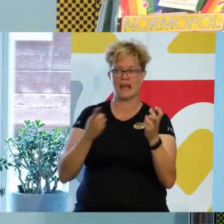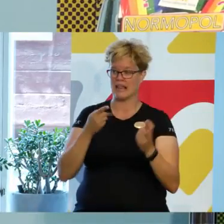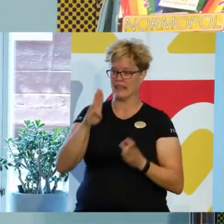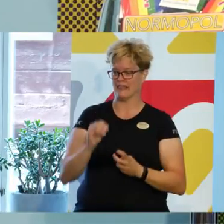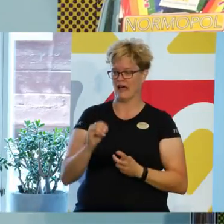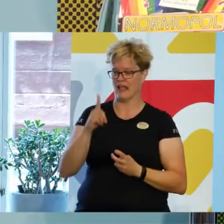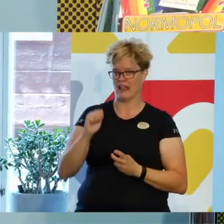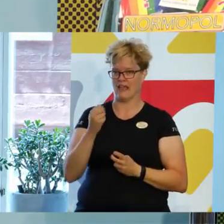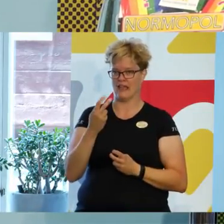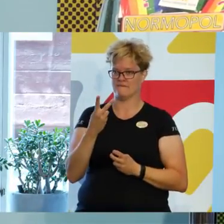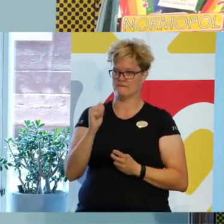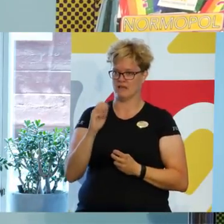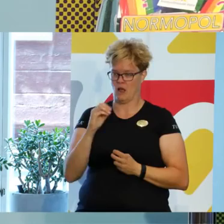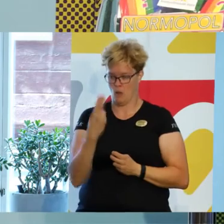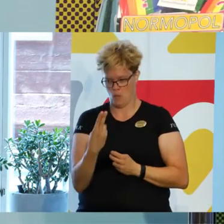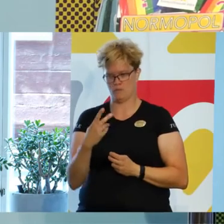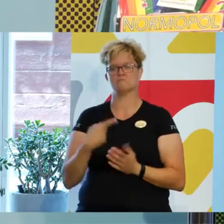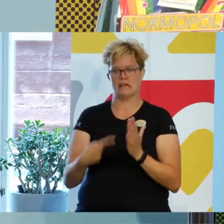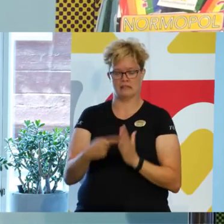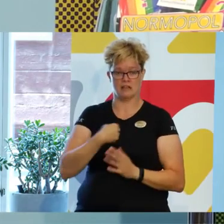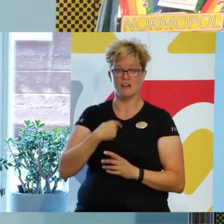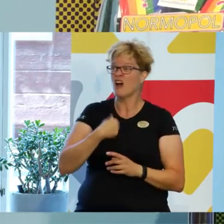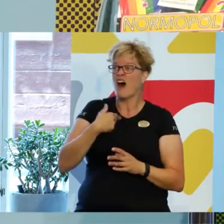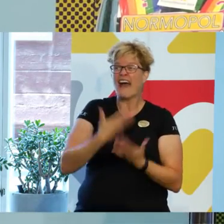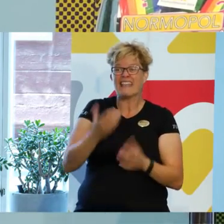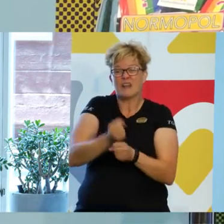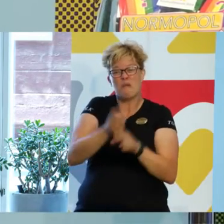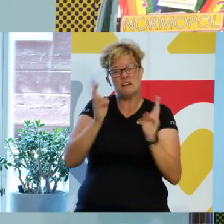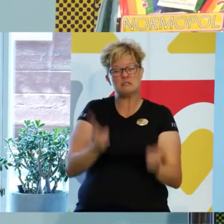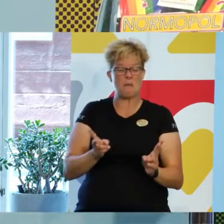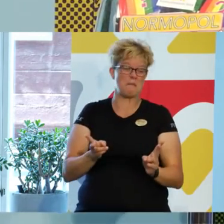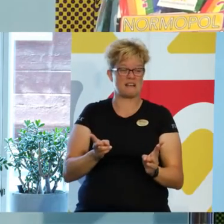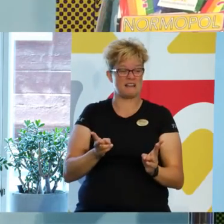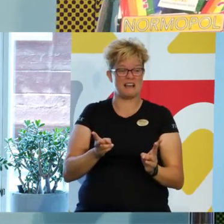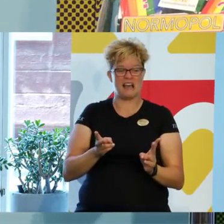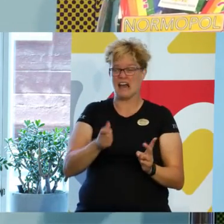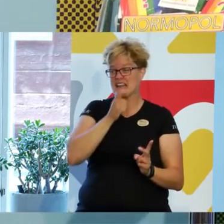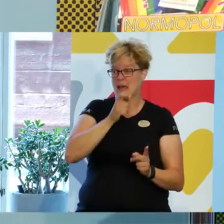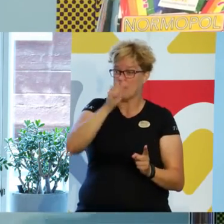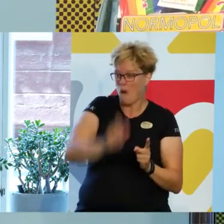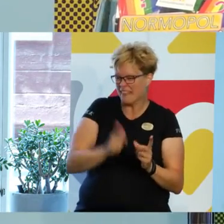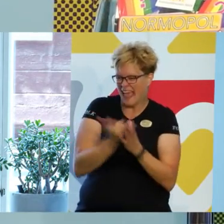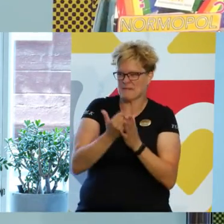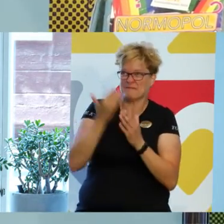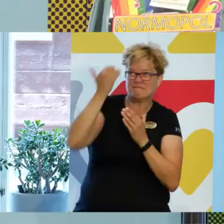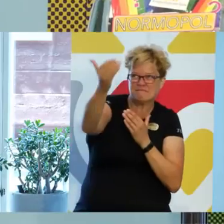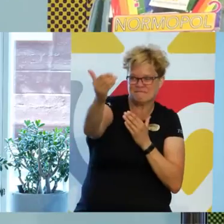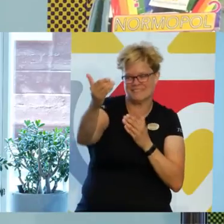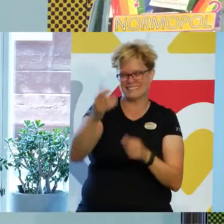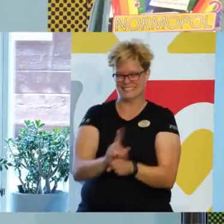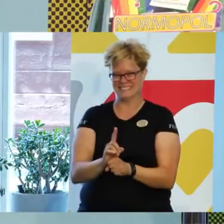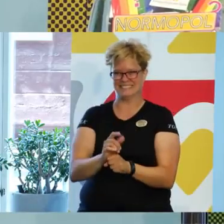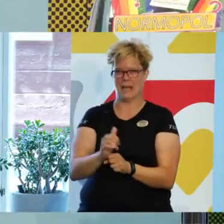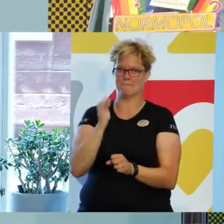Lovå heter jag. Och när jag inte arbetar som reporter i framtidens